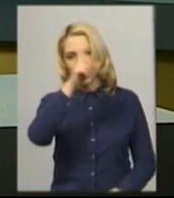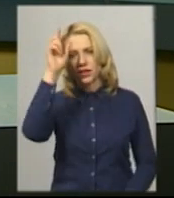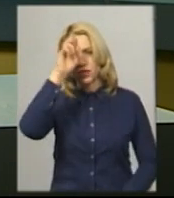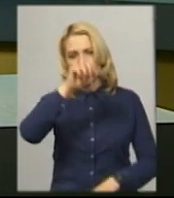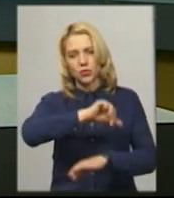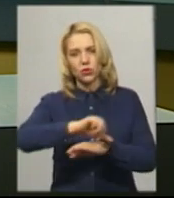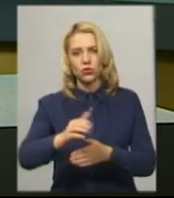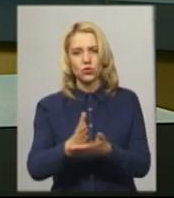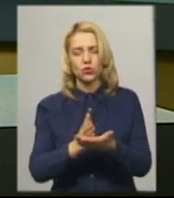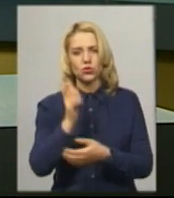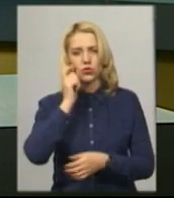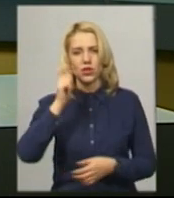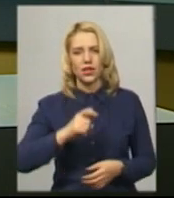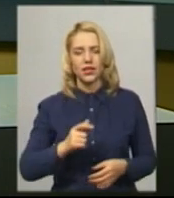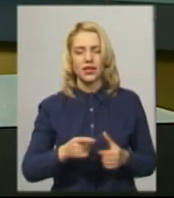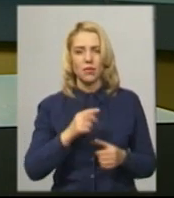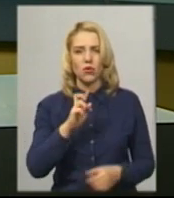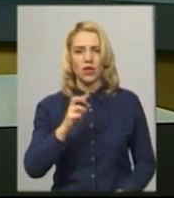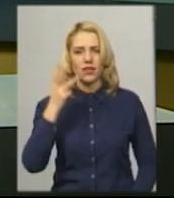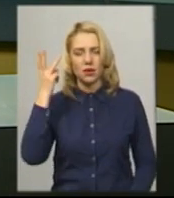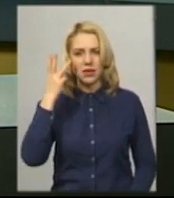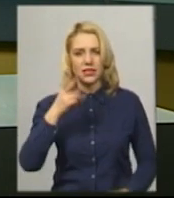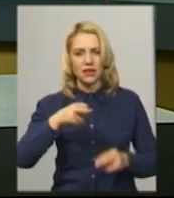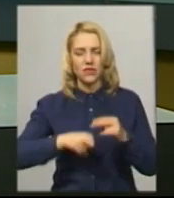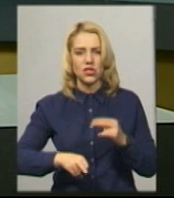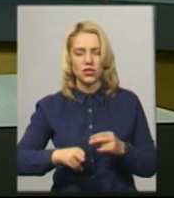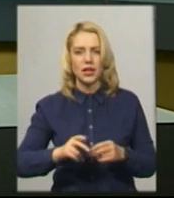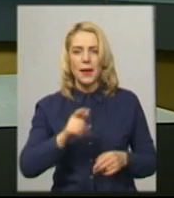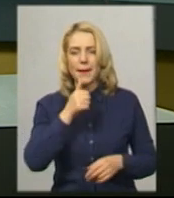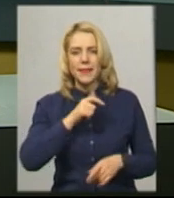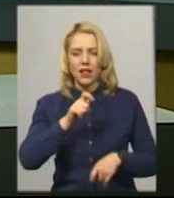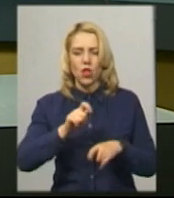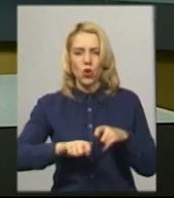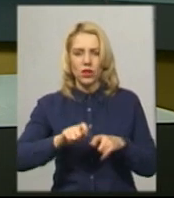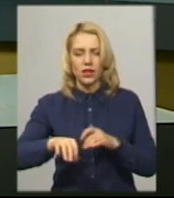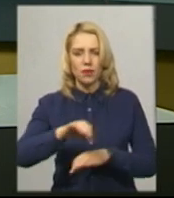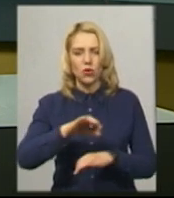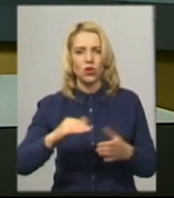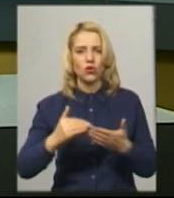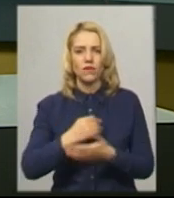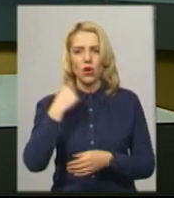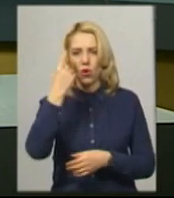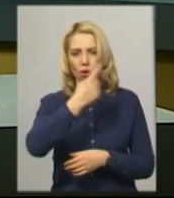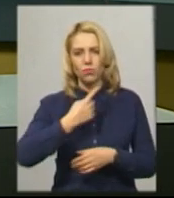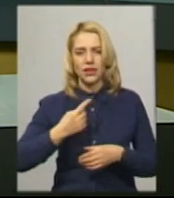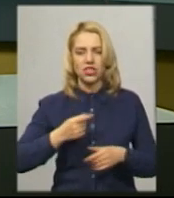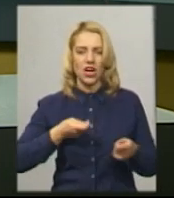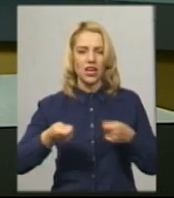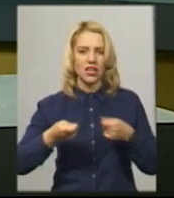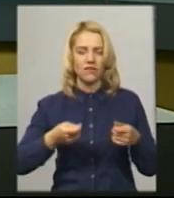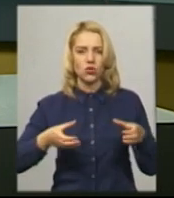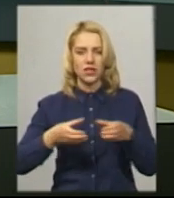Державної прикордонної служби України імені Богдана Хмельницького завершився пілотний проєкт «Нове обличчя керівного складу» з відбору